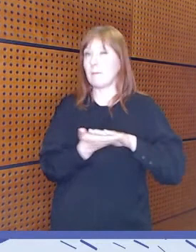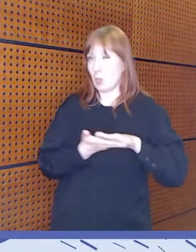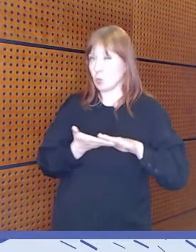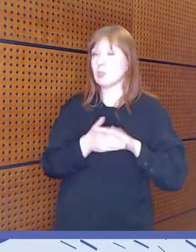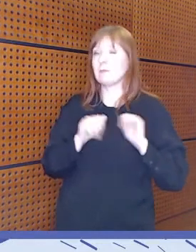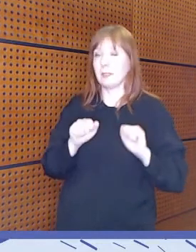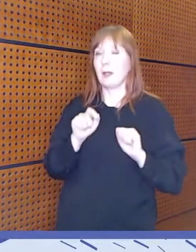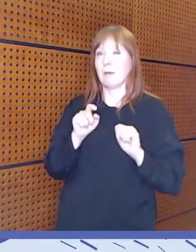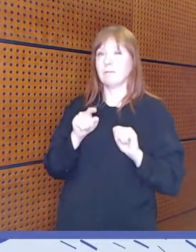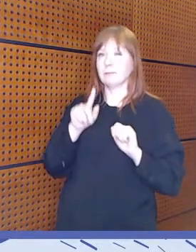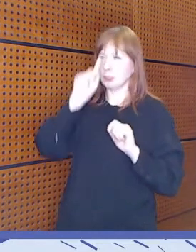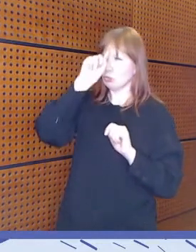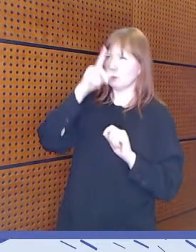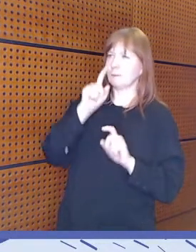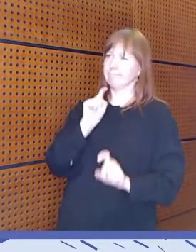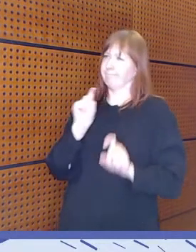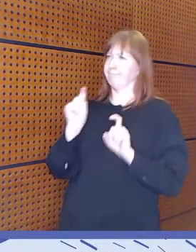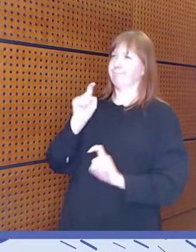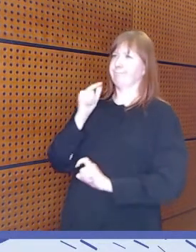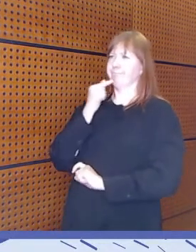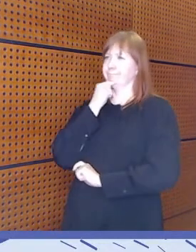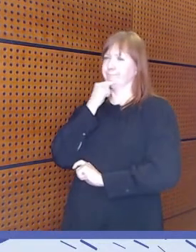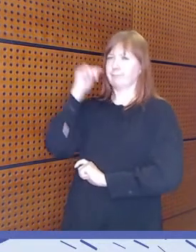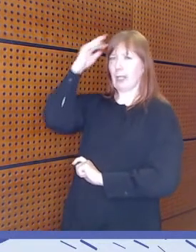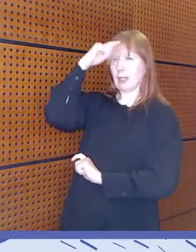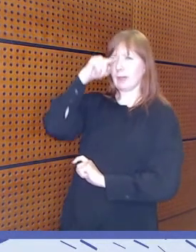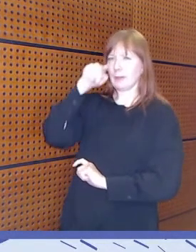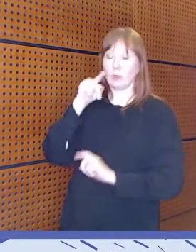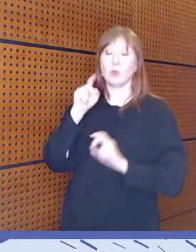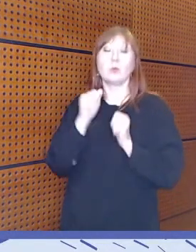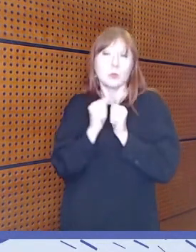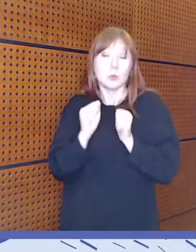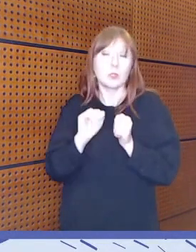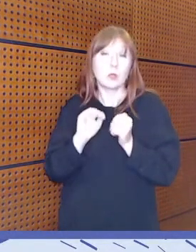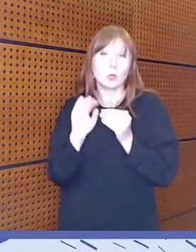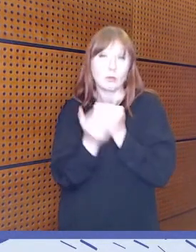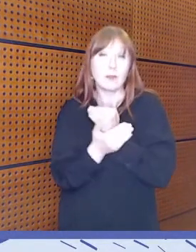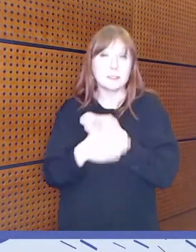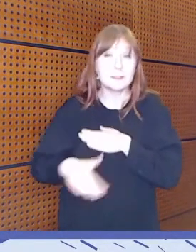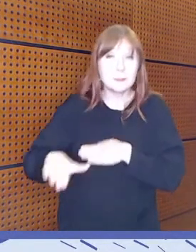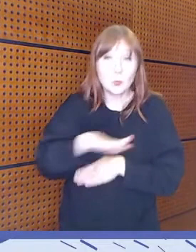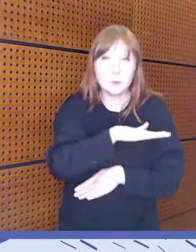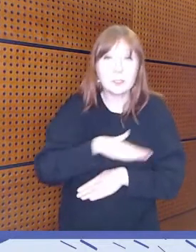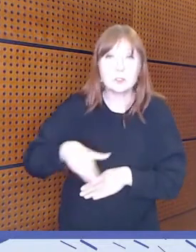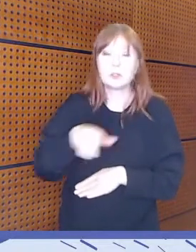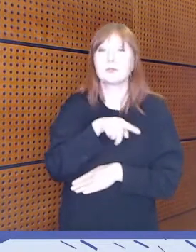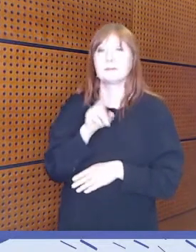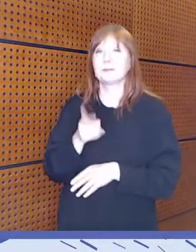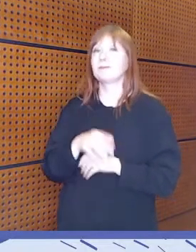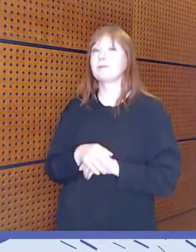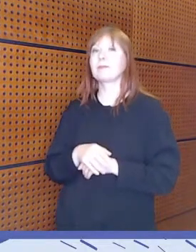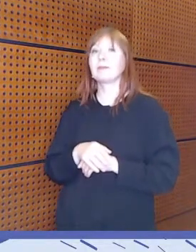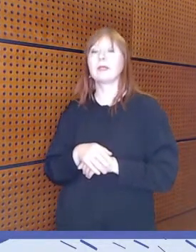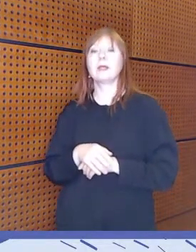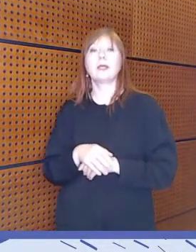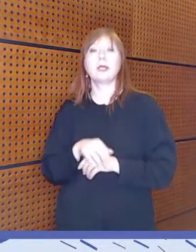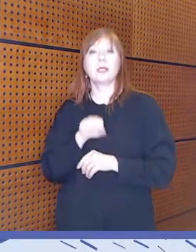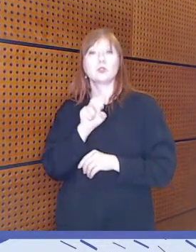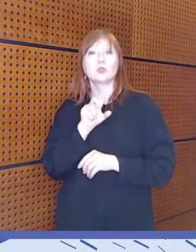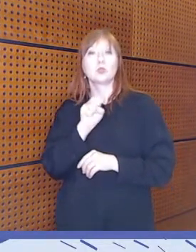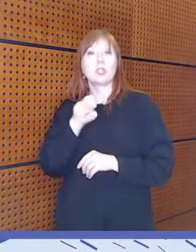ajattelutaitoa ja turvallisessa ympäristössä. Kyllä. Ihan nopeat kommentit, Susanne ja Artem, jos voitte